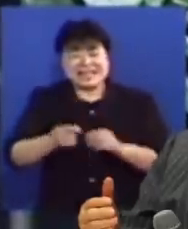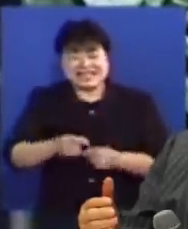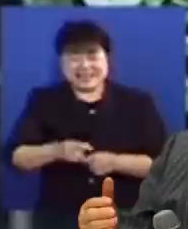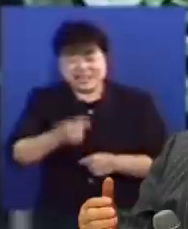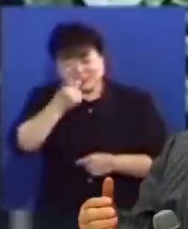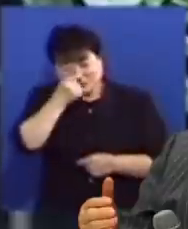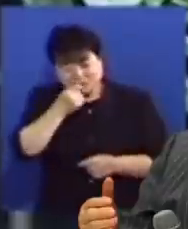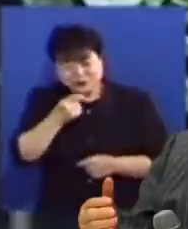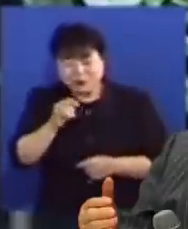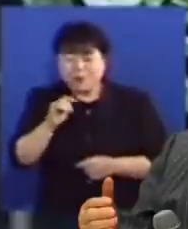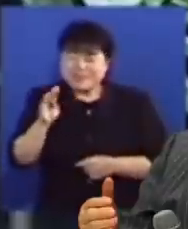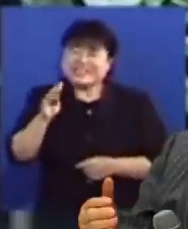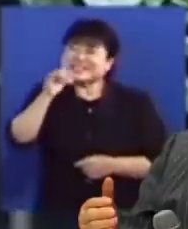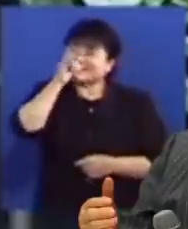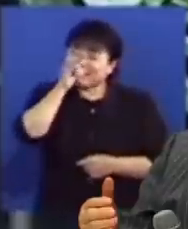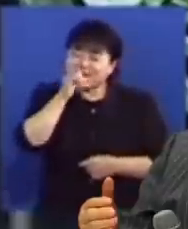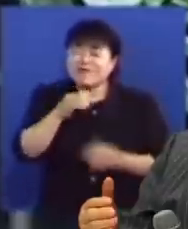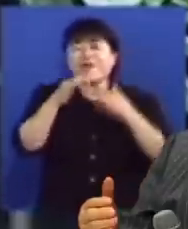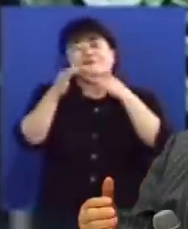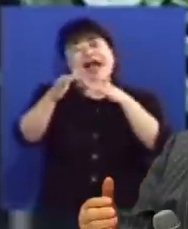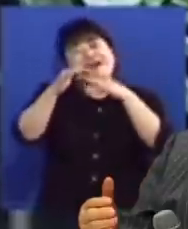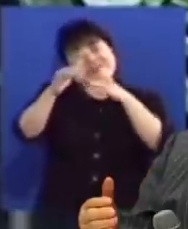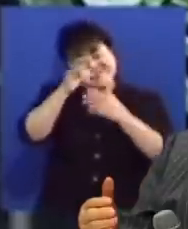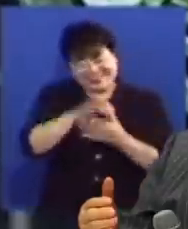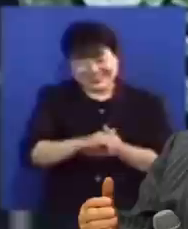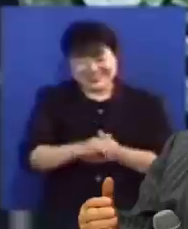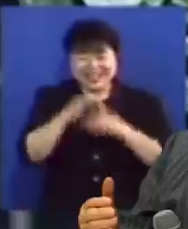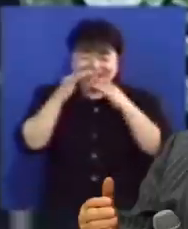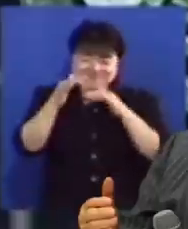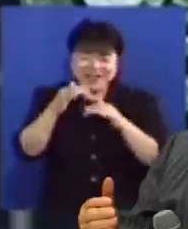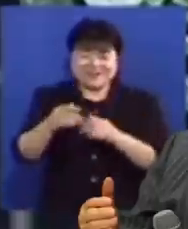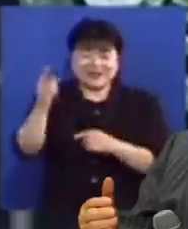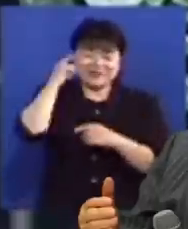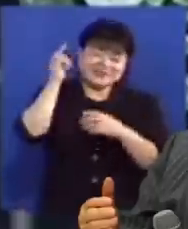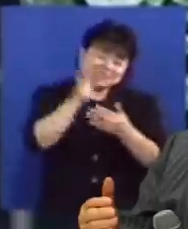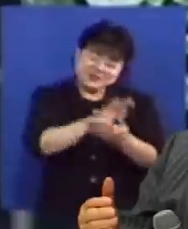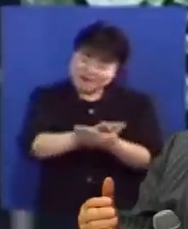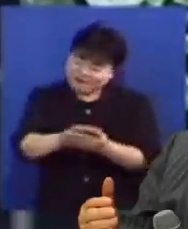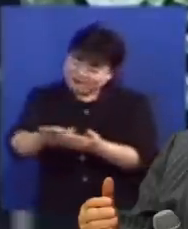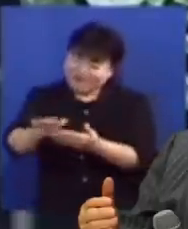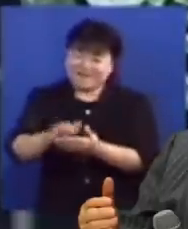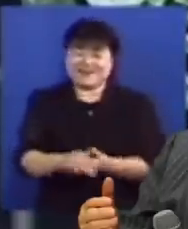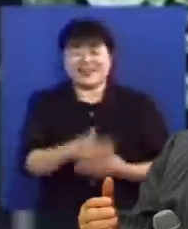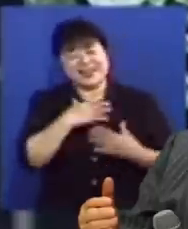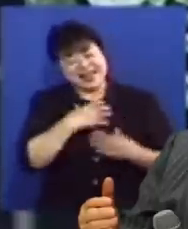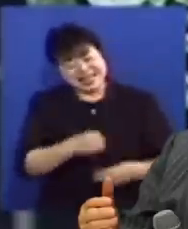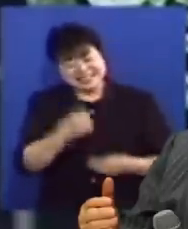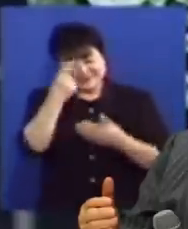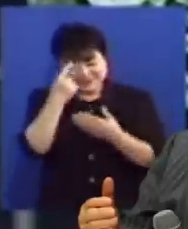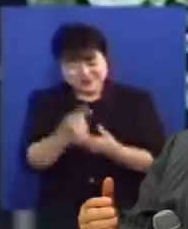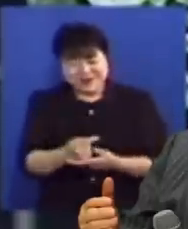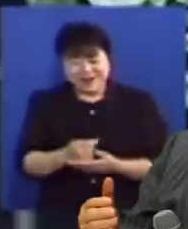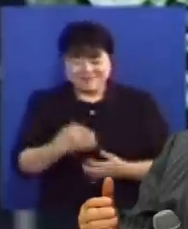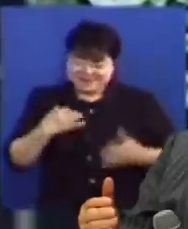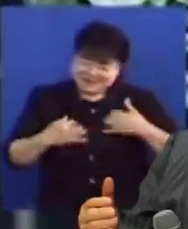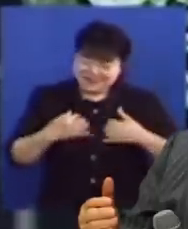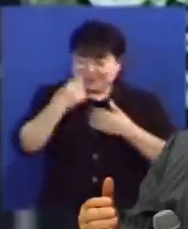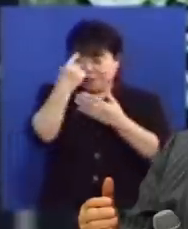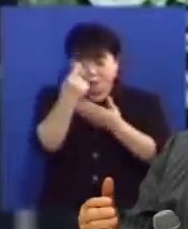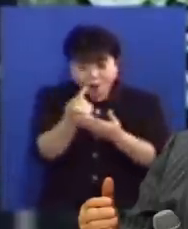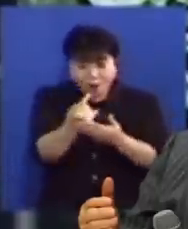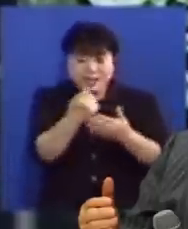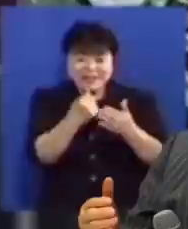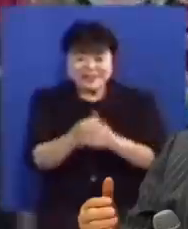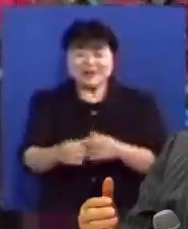하늘나라 맥주가 있습니다 방언인 것입니다 방언을 하면 시원하고 안식이 오고 상쾌함이 다가 오기 때문에